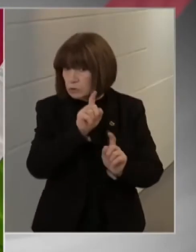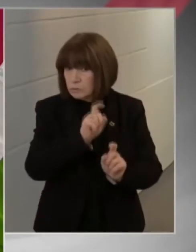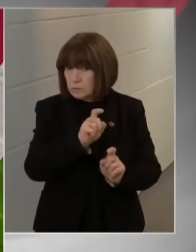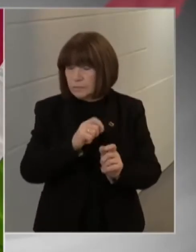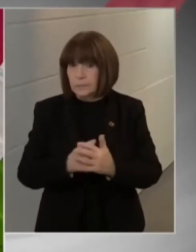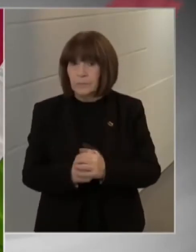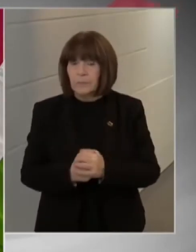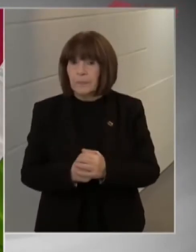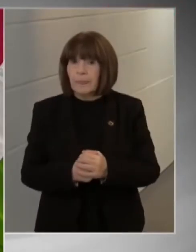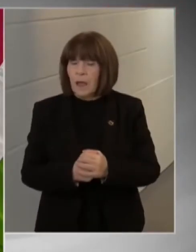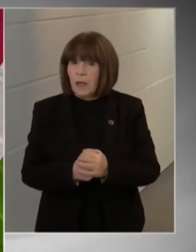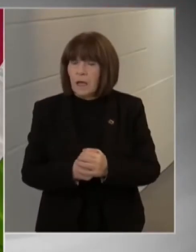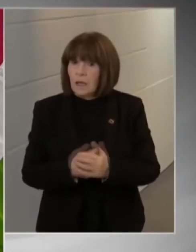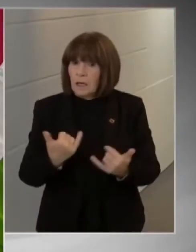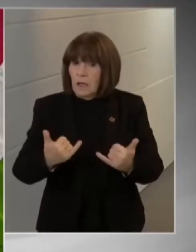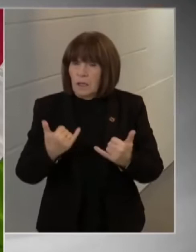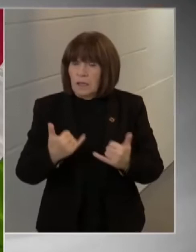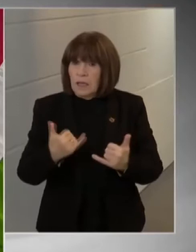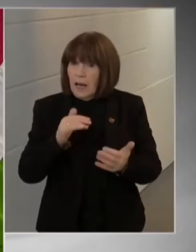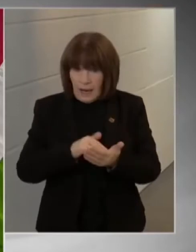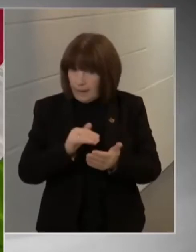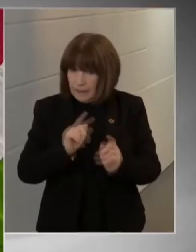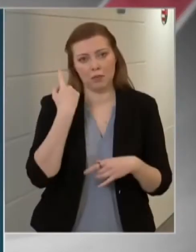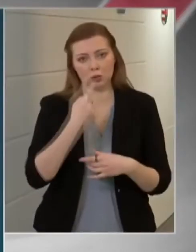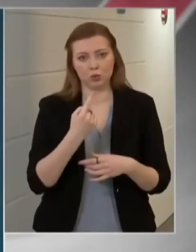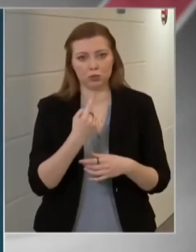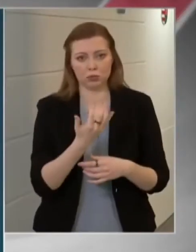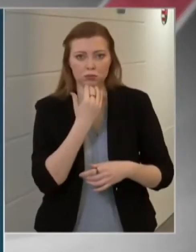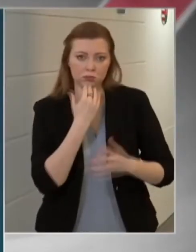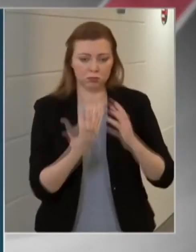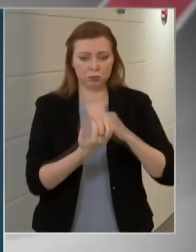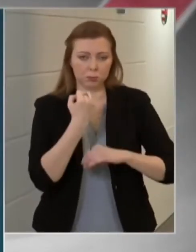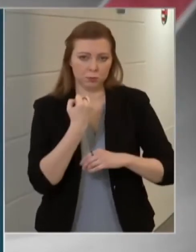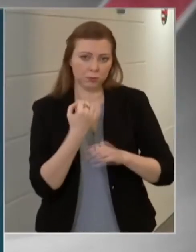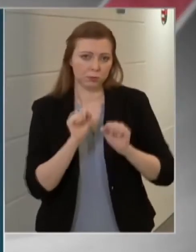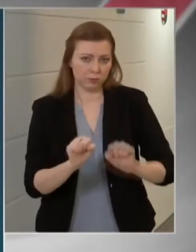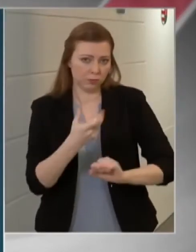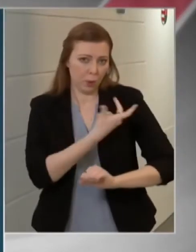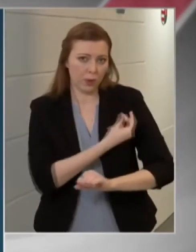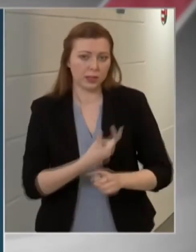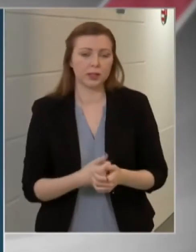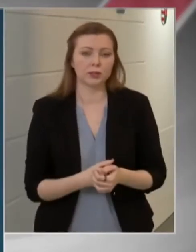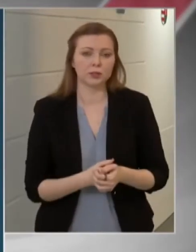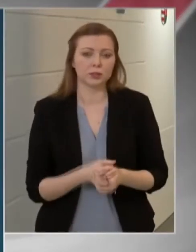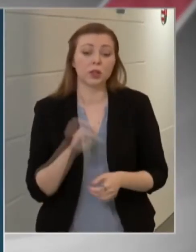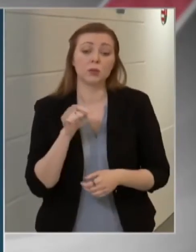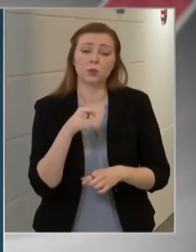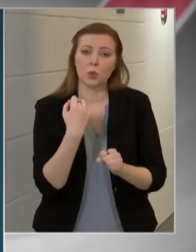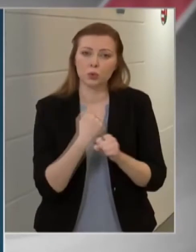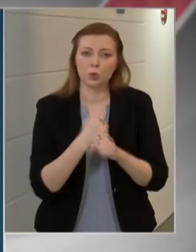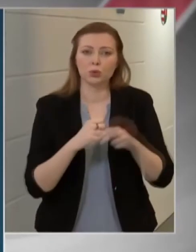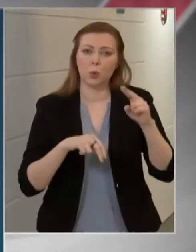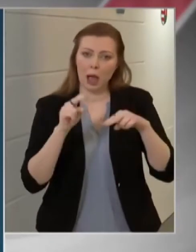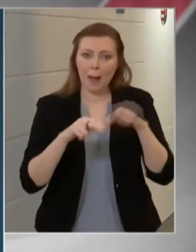következnek, ahol a lakóknak nem kell elmenni, majd beoltatni magukat az oltópontokhoz. Ezekre a